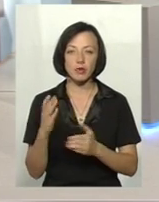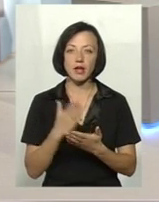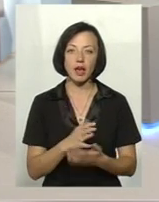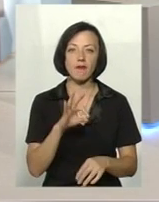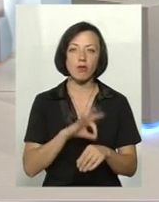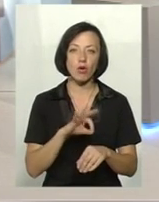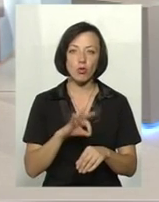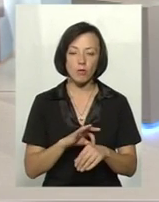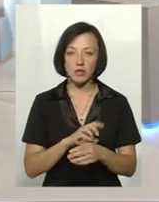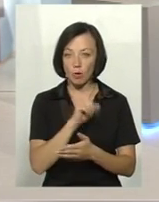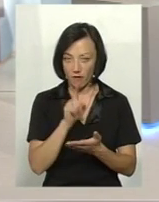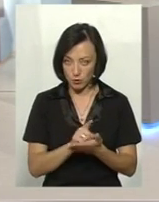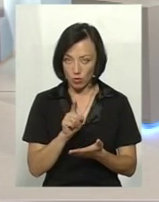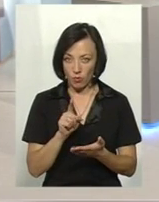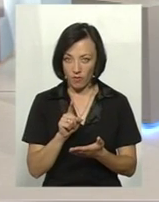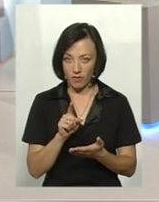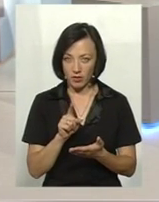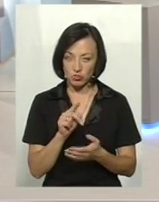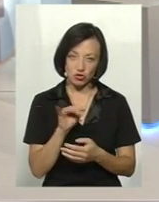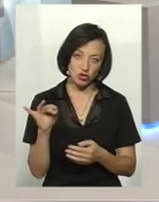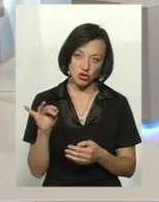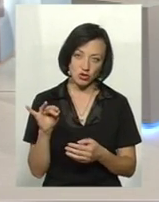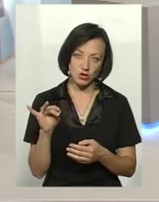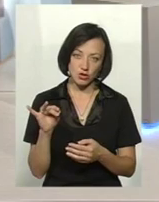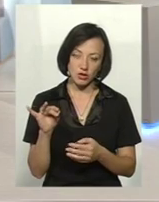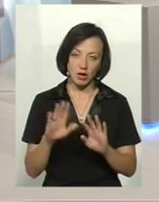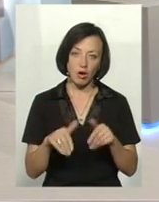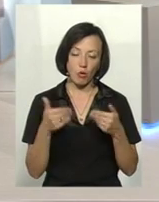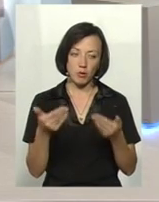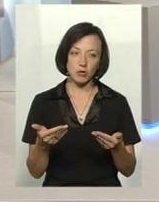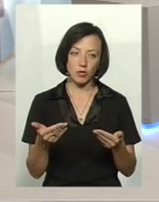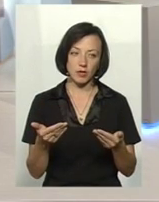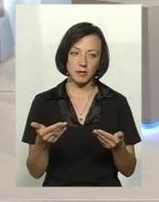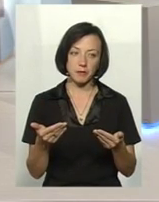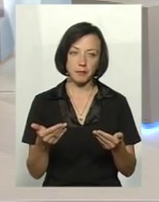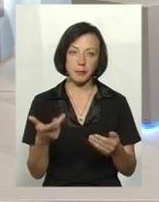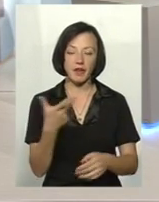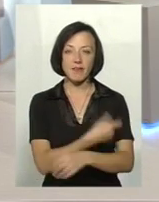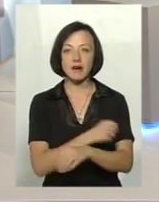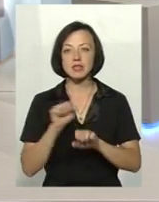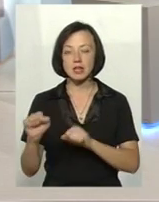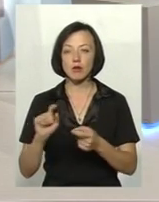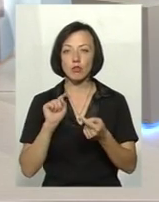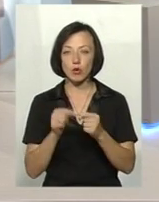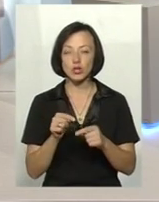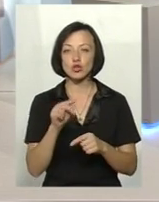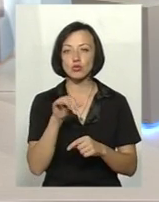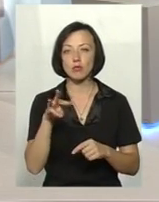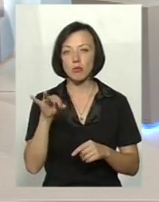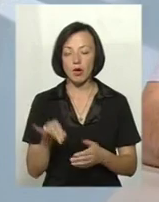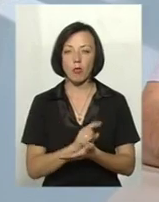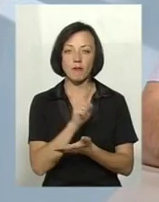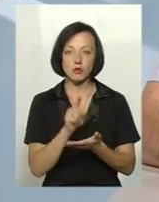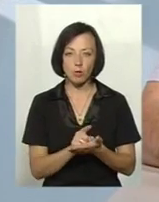хвороби проти... Це обов'язкова вакцинація, чи це рекомендовано? вакцинація проти класичної чуми свиней, вона